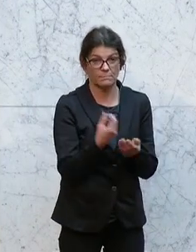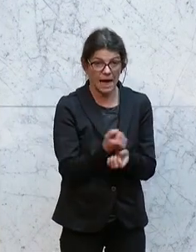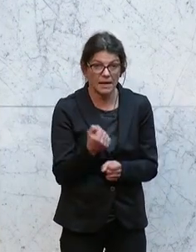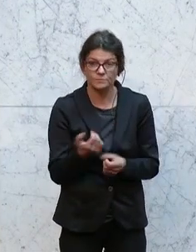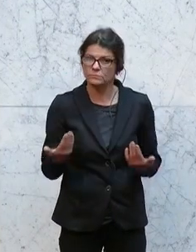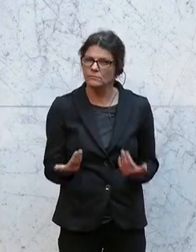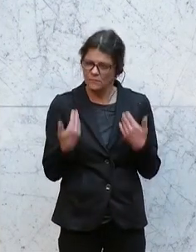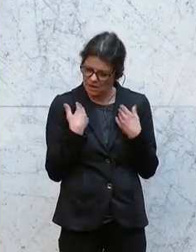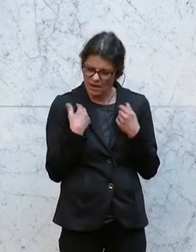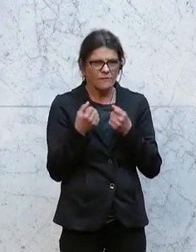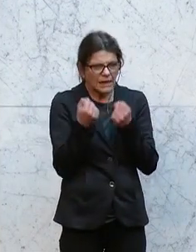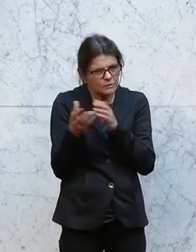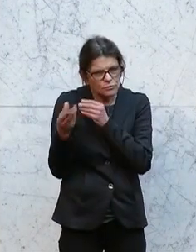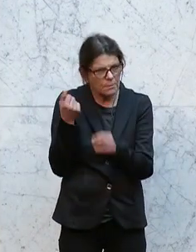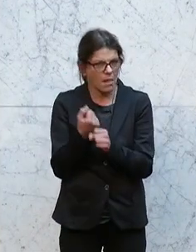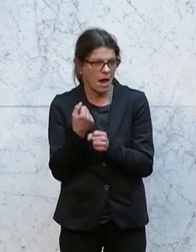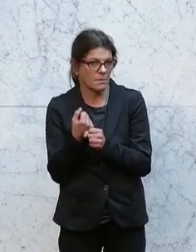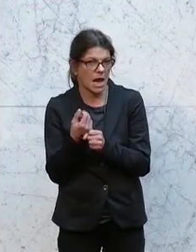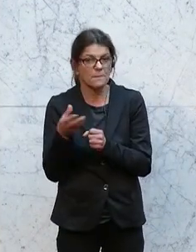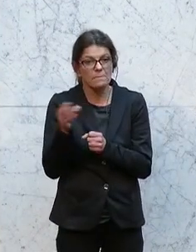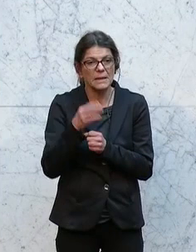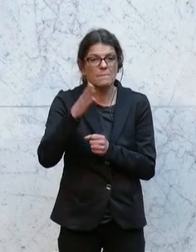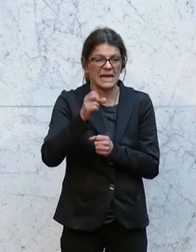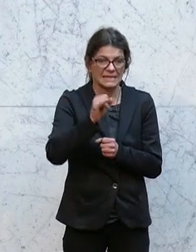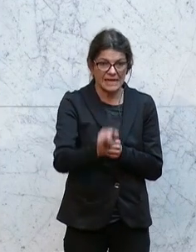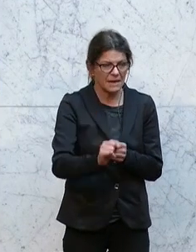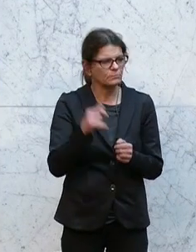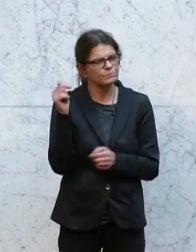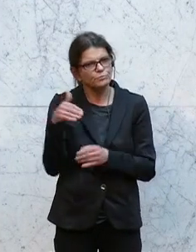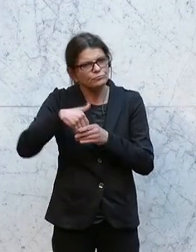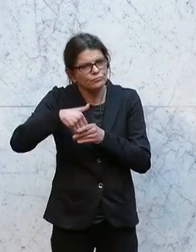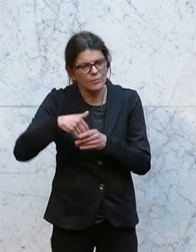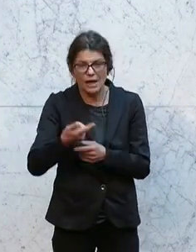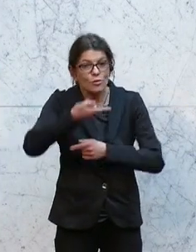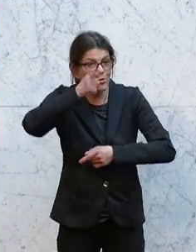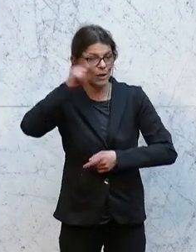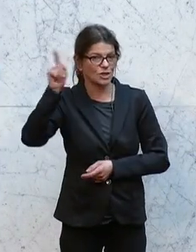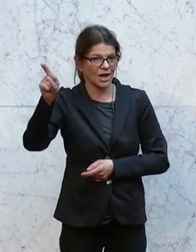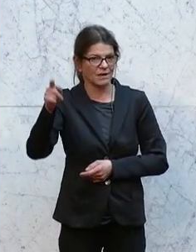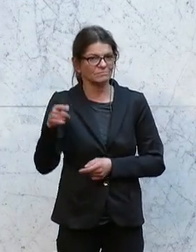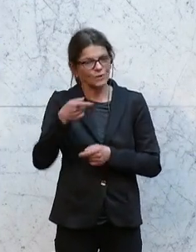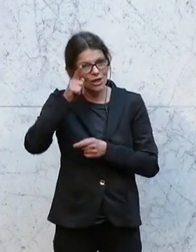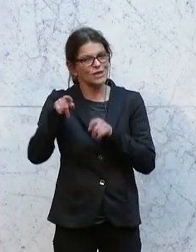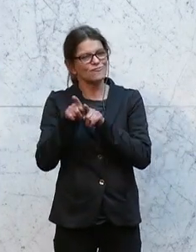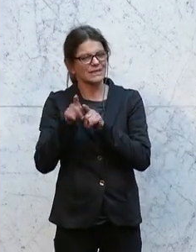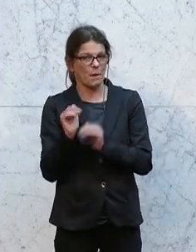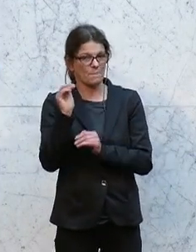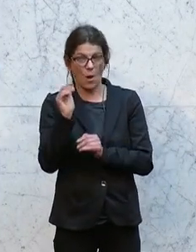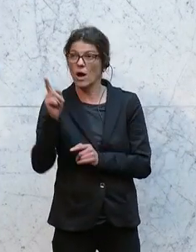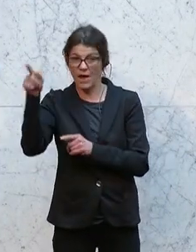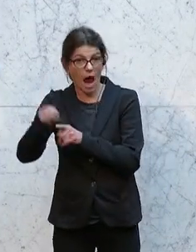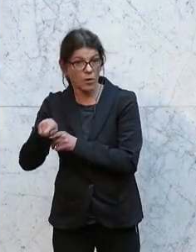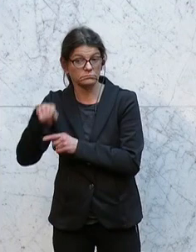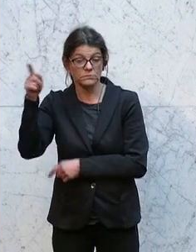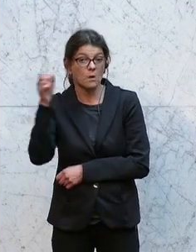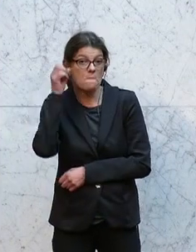Wir arbeiten ganz eng und intensiv mit dem BSI zusammen. Das ist quasi die deutsche Schwesterbehörde, die hier über hohe